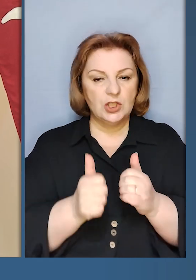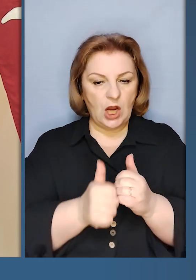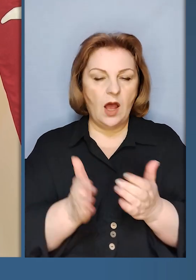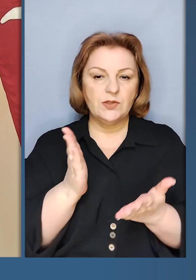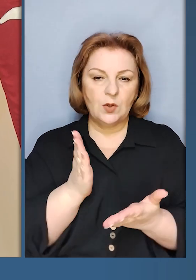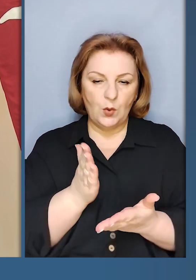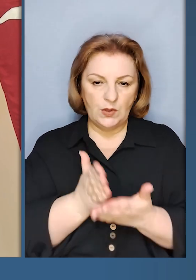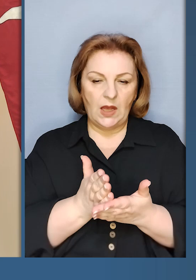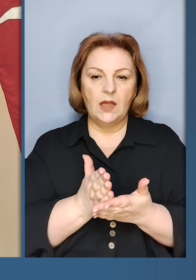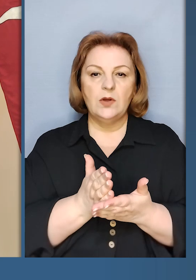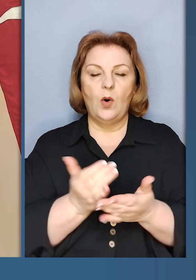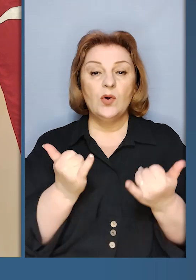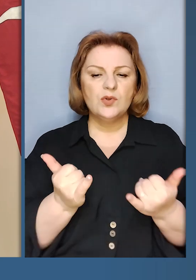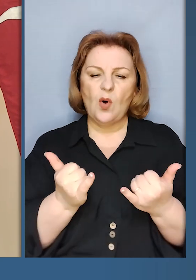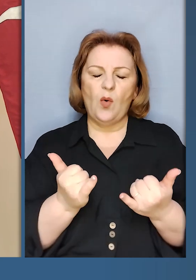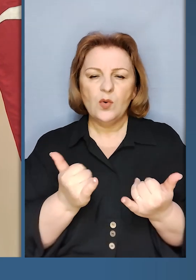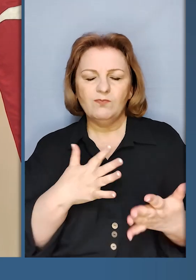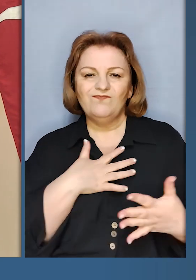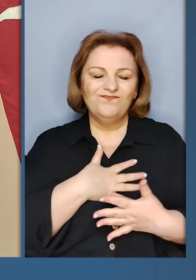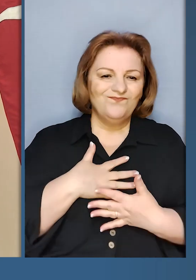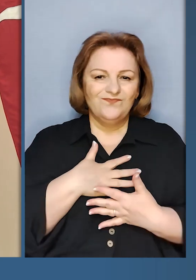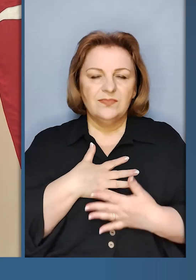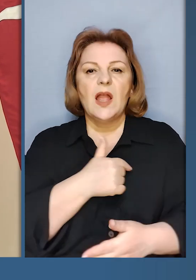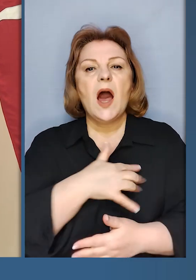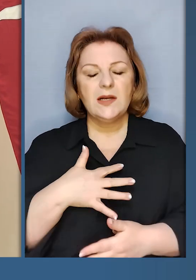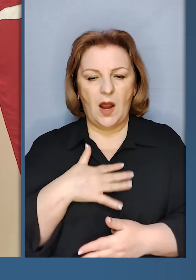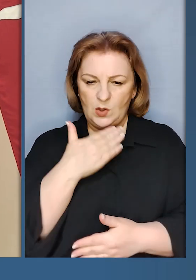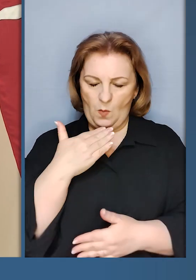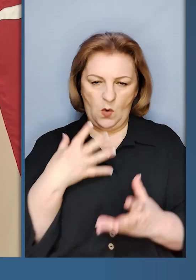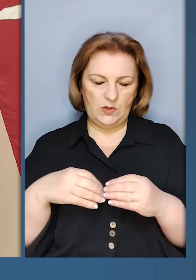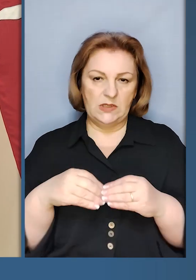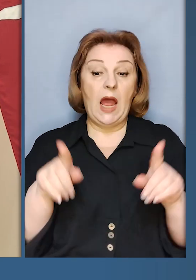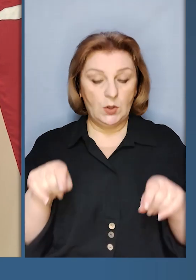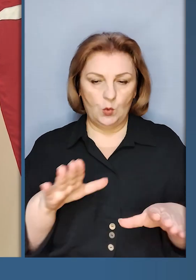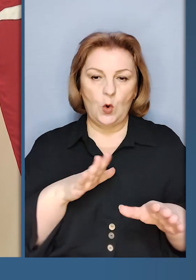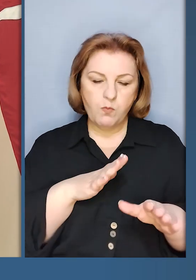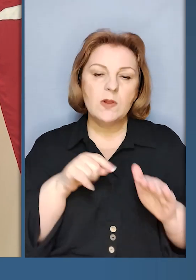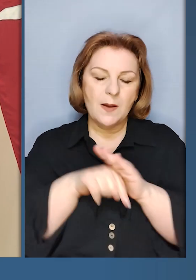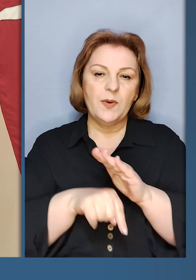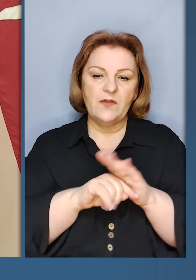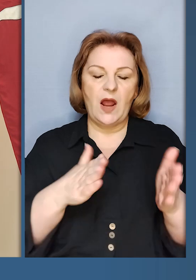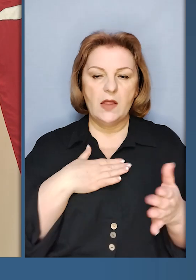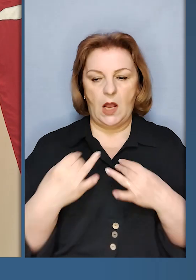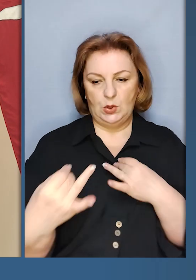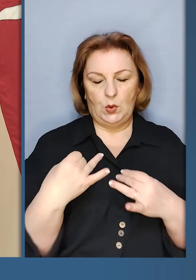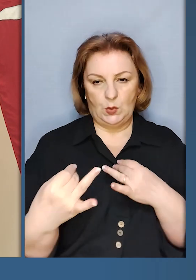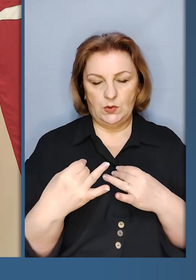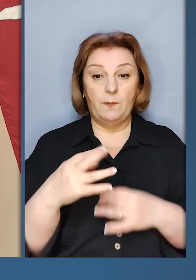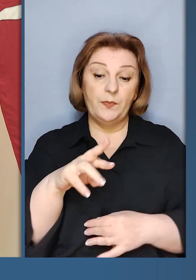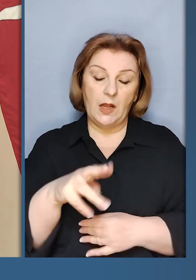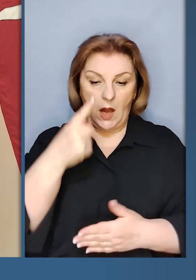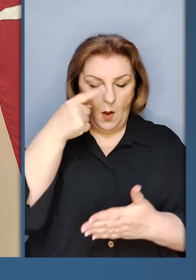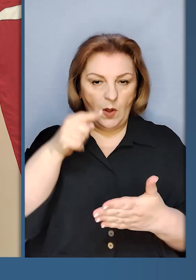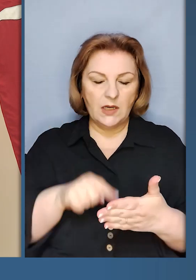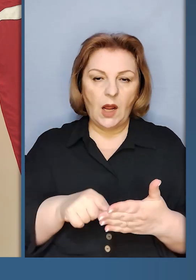сьогодні раною у багатьох сім'ях. Вони сьогодні теж були предметом нашої розмови. Я